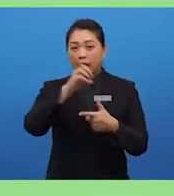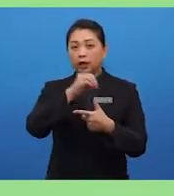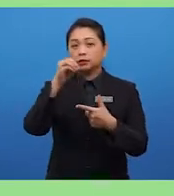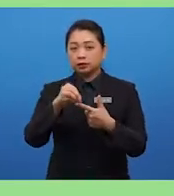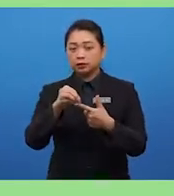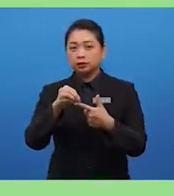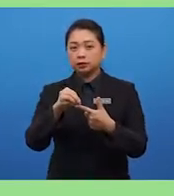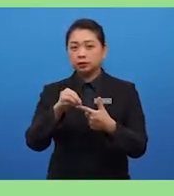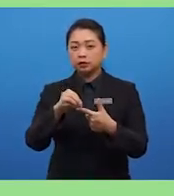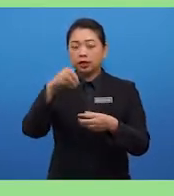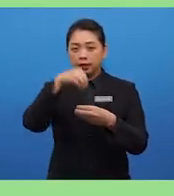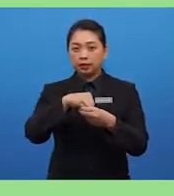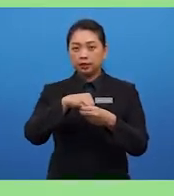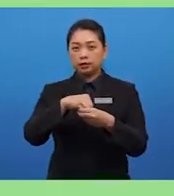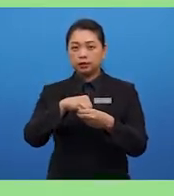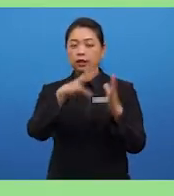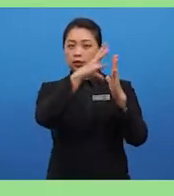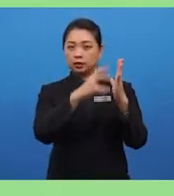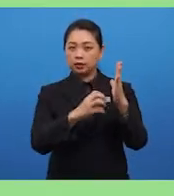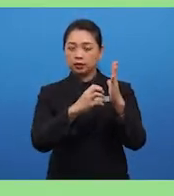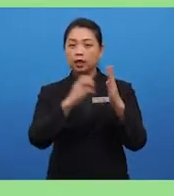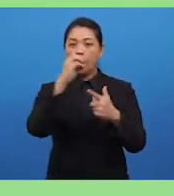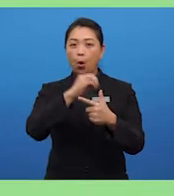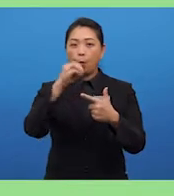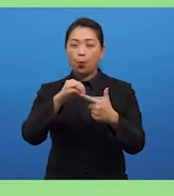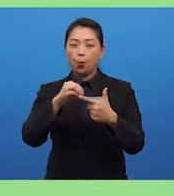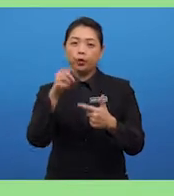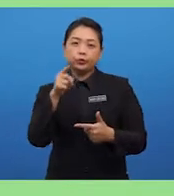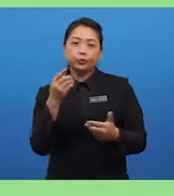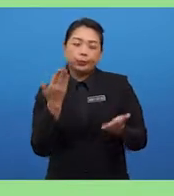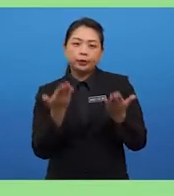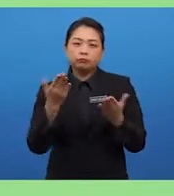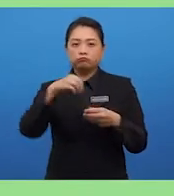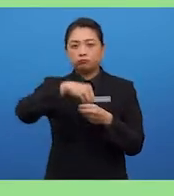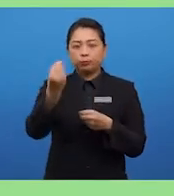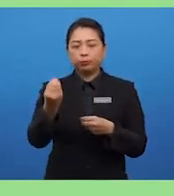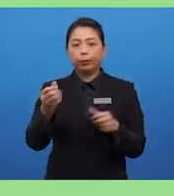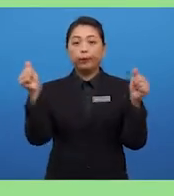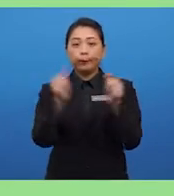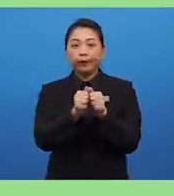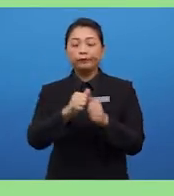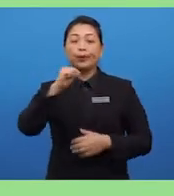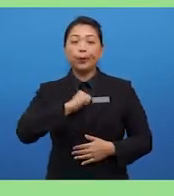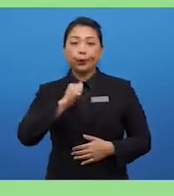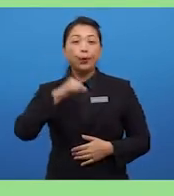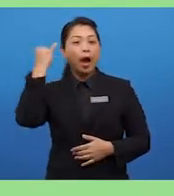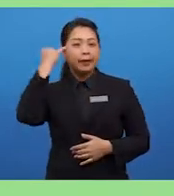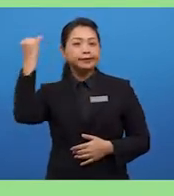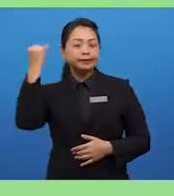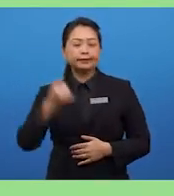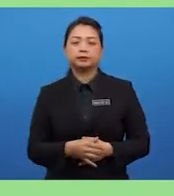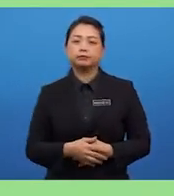the given ones in the test, or you may come up with your own